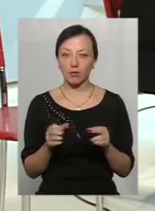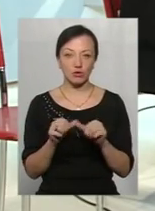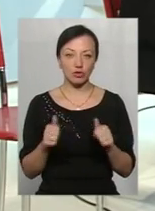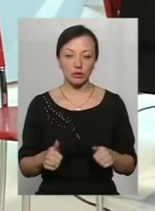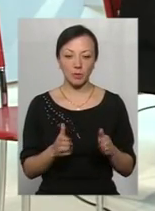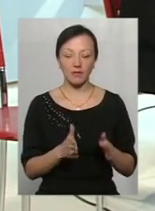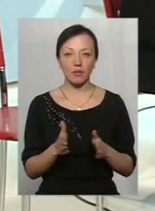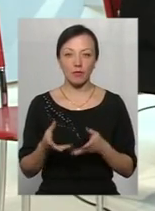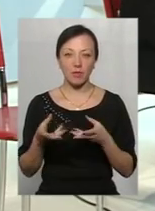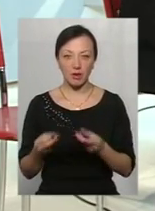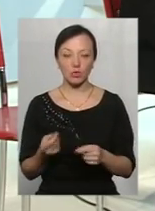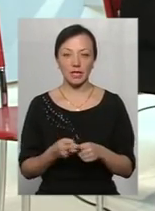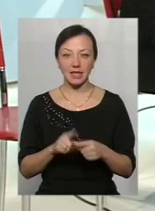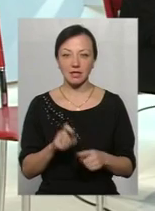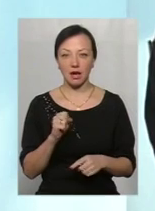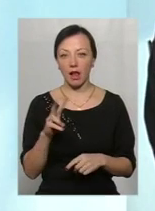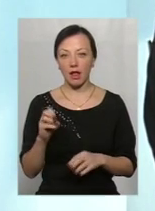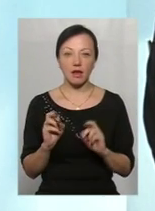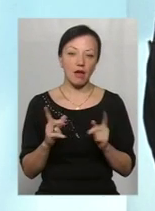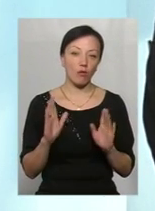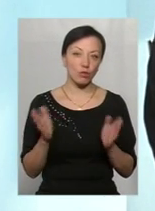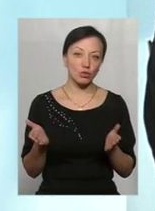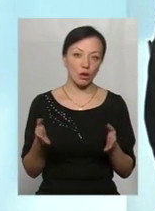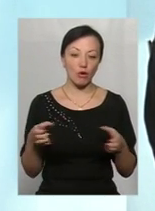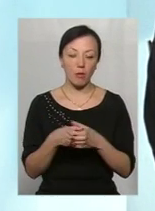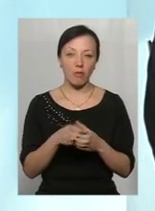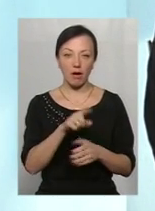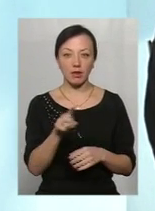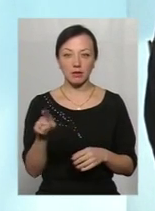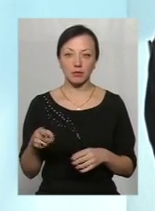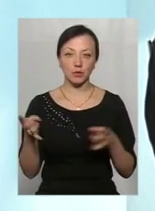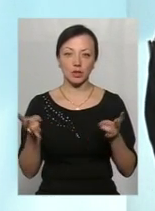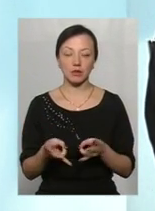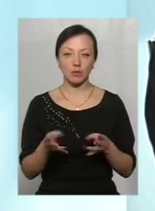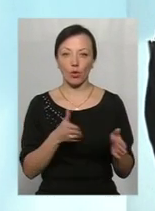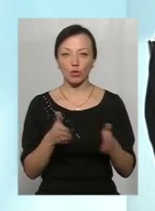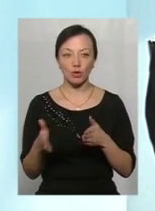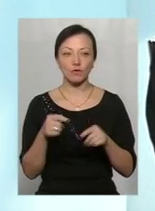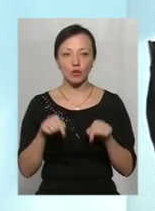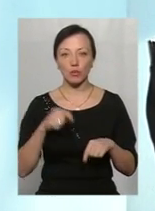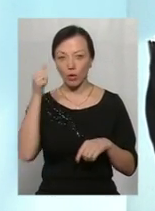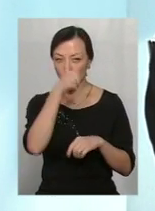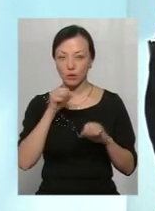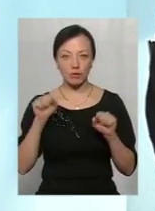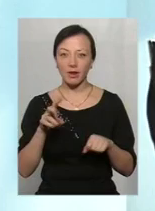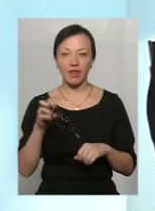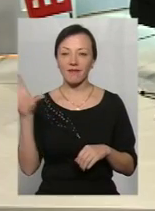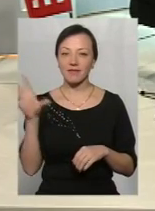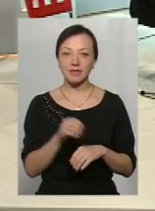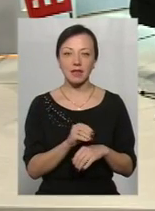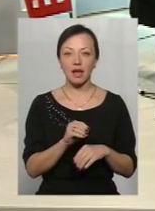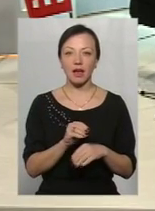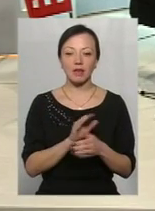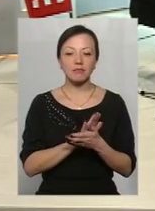вплинути на це. Але як буде, громадам теж потрібно бути готовими, що в цьому році може бути не все гладко з